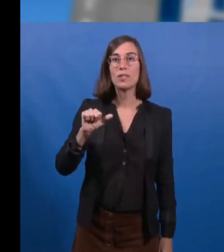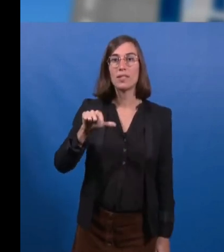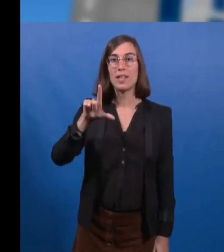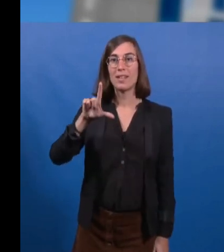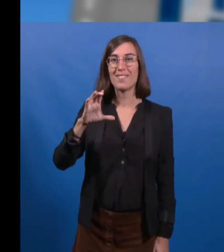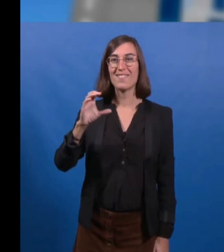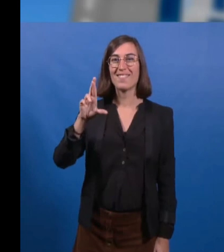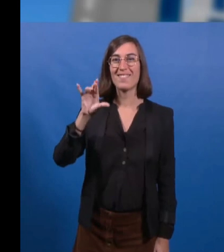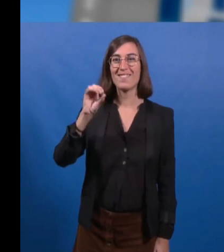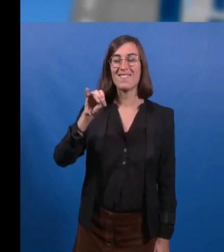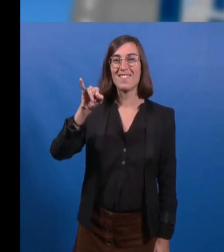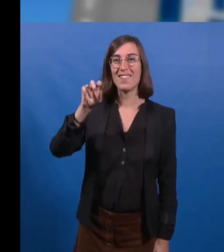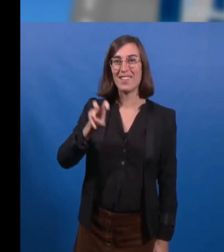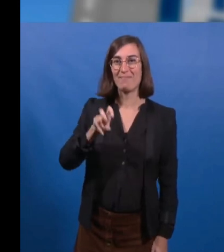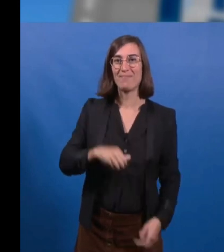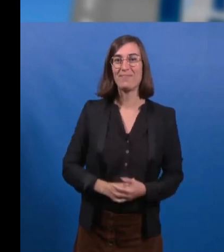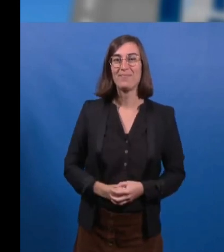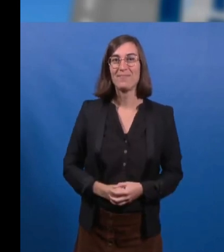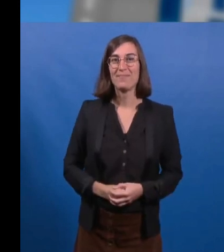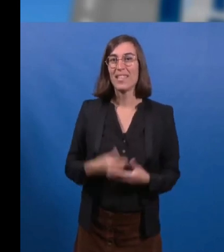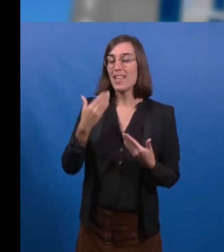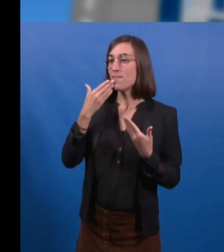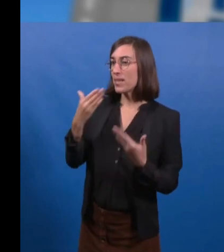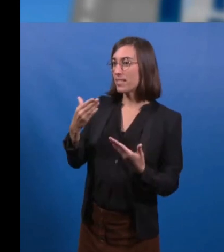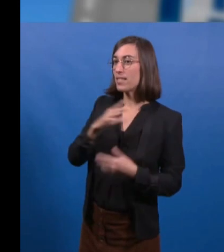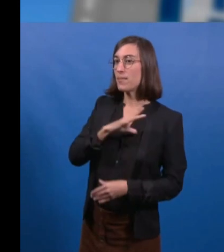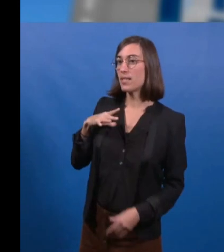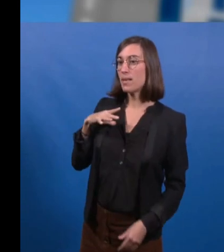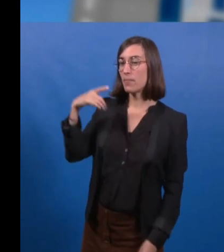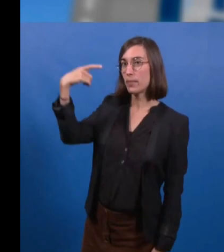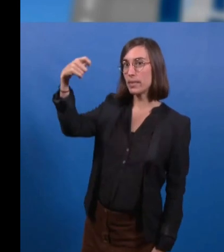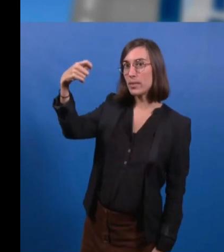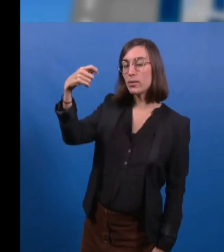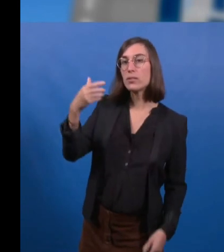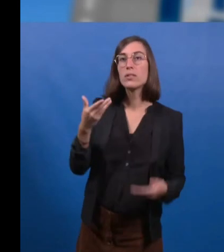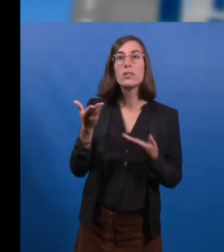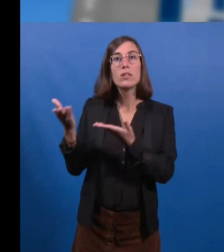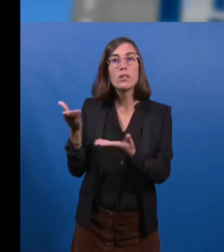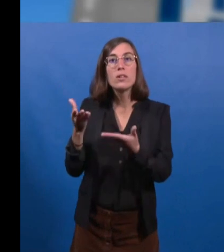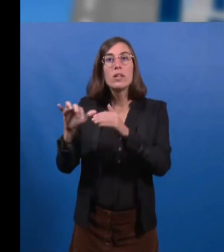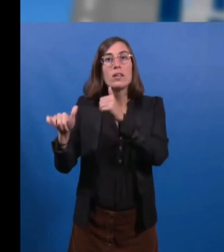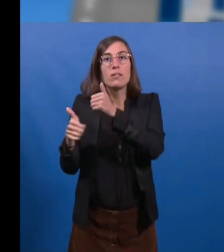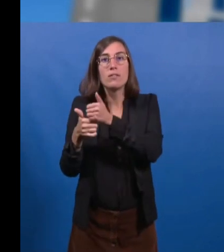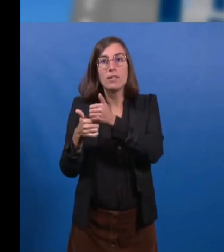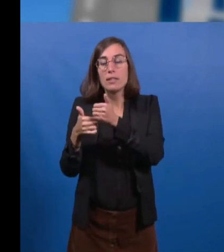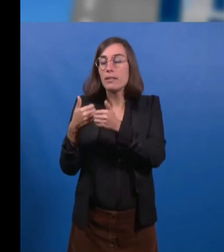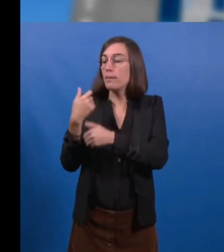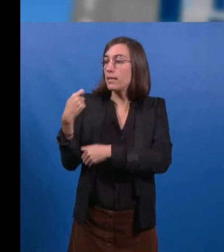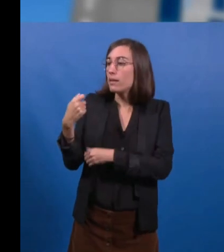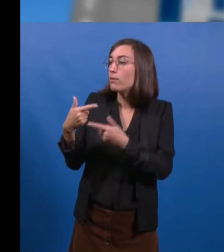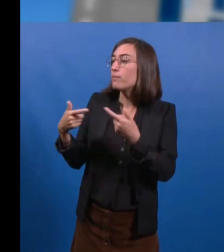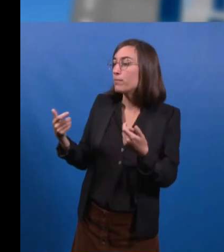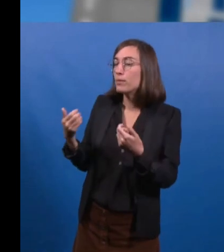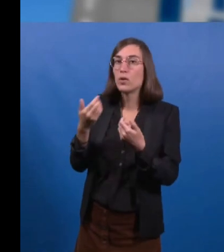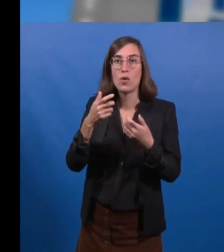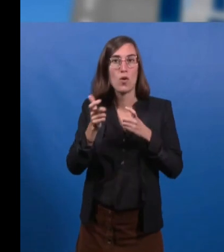Merci Madame la Présidente, Madame la Vice-présidente, chers collègues. Notre projet alimentaire territorial, cela a été rappelé à